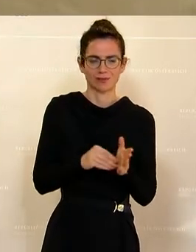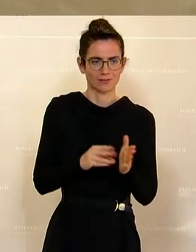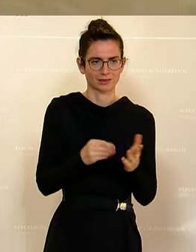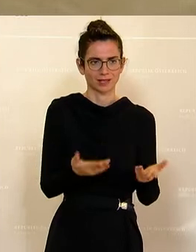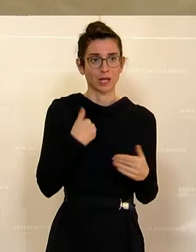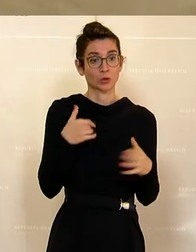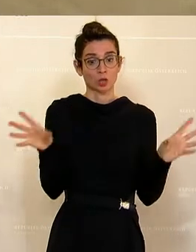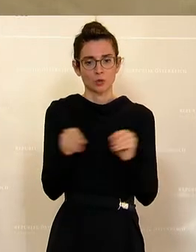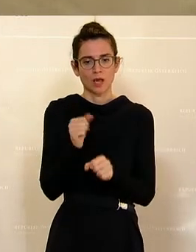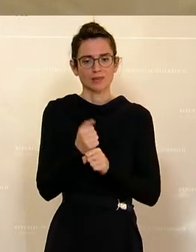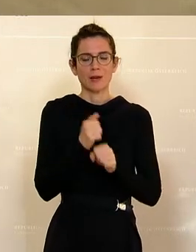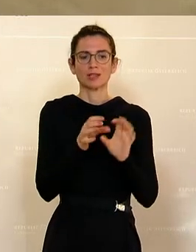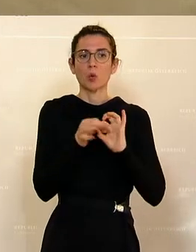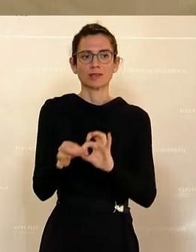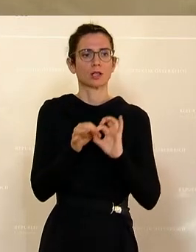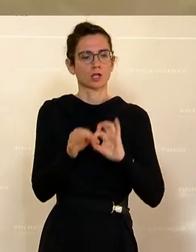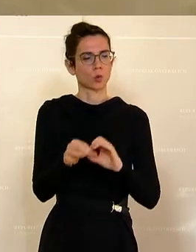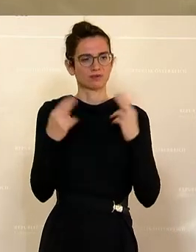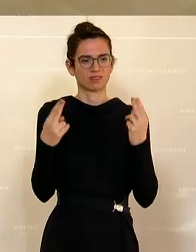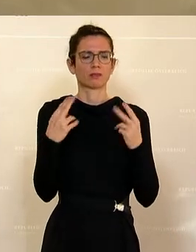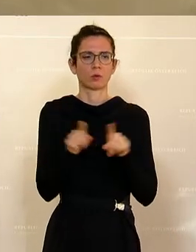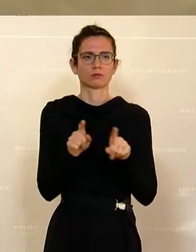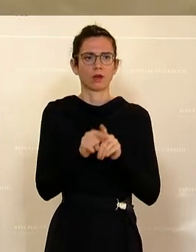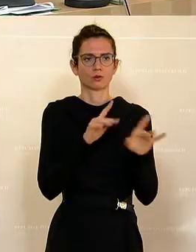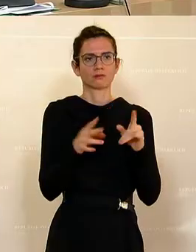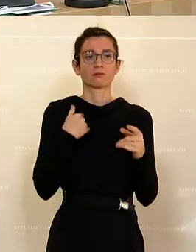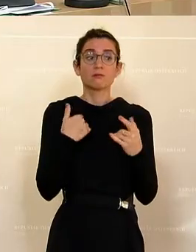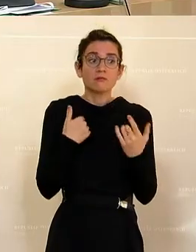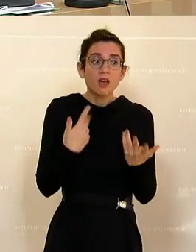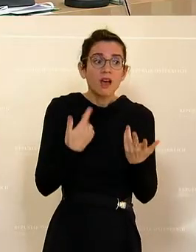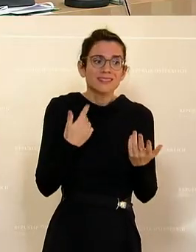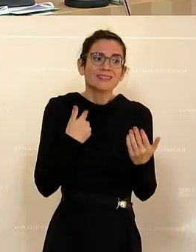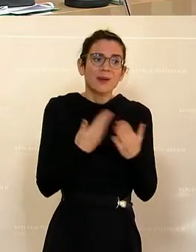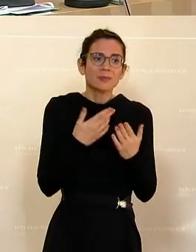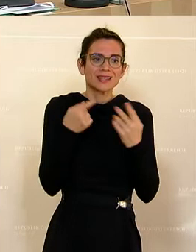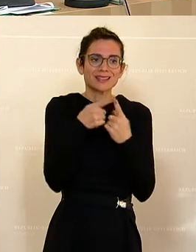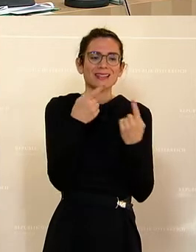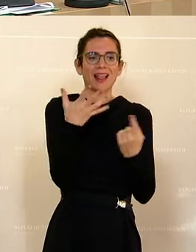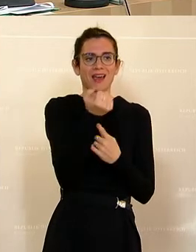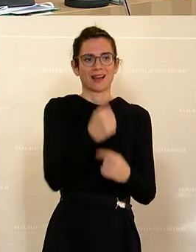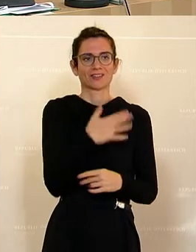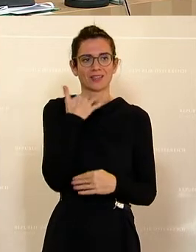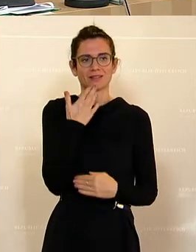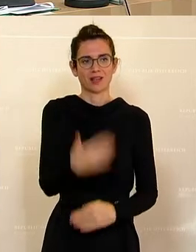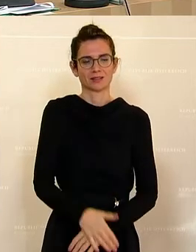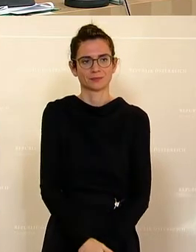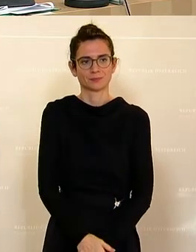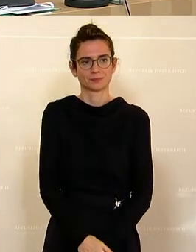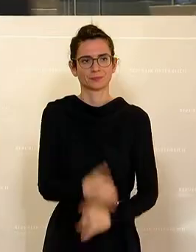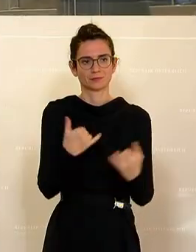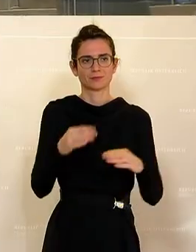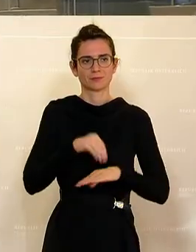Zusammenarbeit, um eine Koordination. Und dass wir die Dinge umsetzen. Vielen Dank. Hermann Gahr von der ÖVP